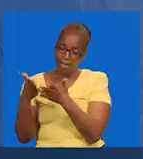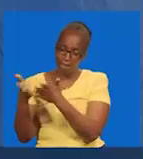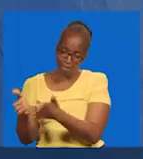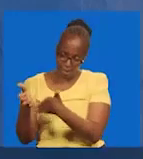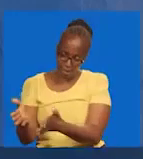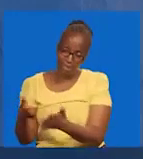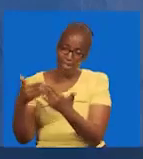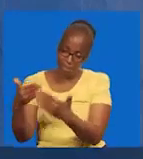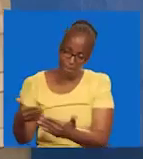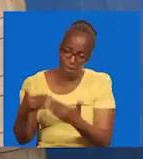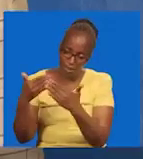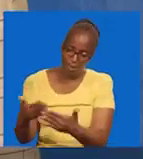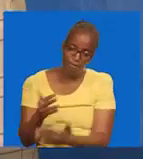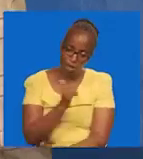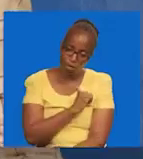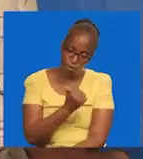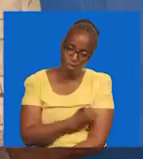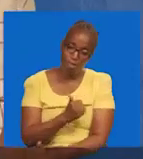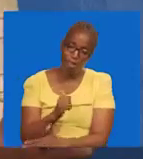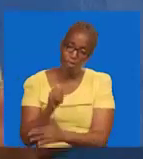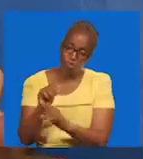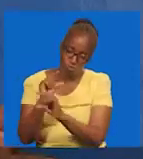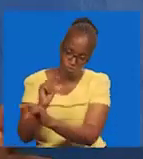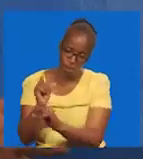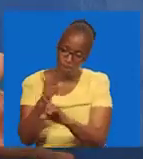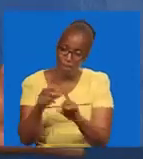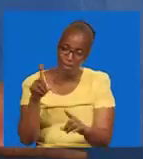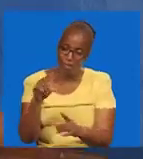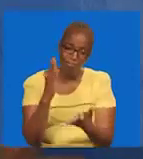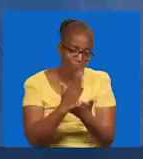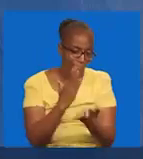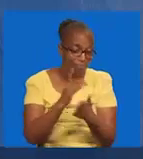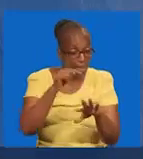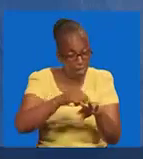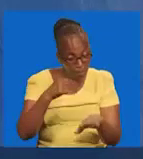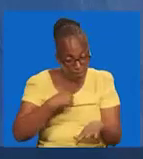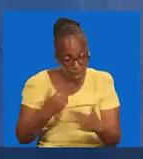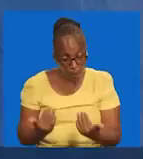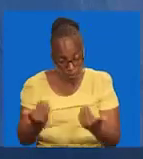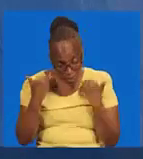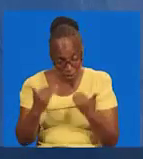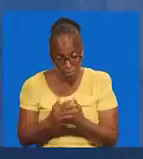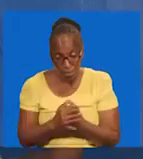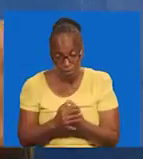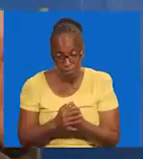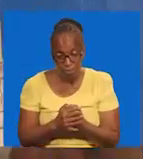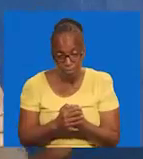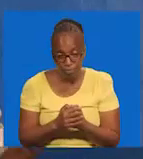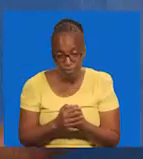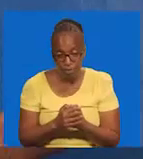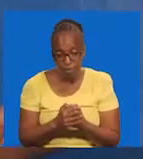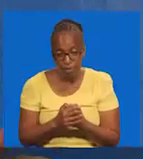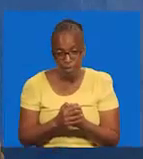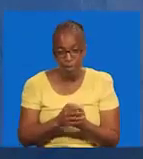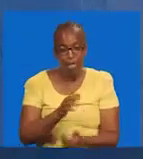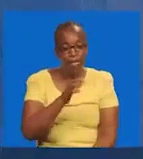kuja. Anakoni farm. Ati. Wakati nilipo kuwa ninalala. Ebu angalia hayo mambo.